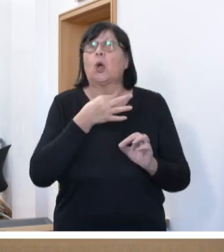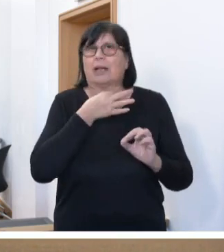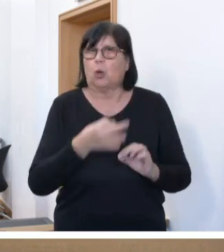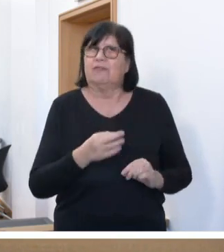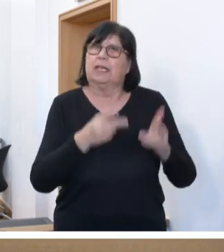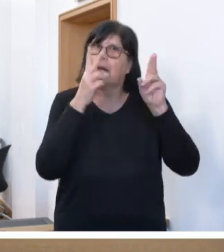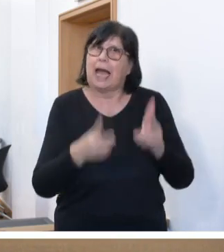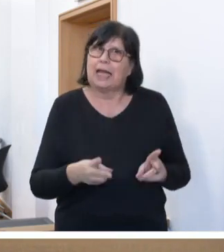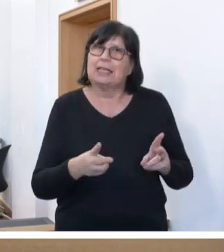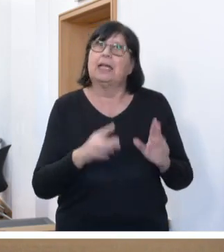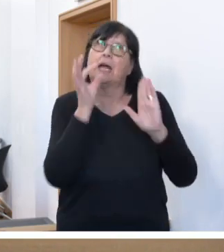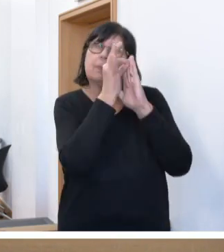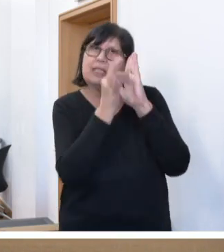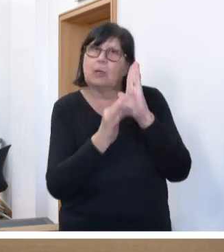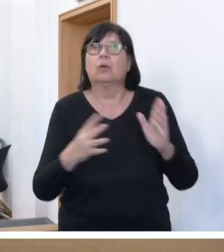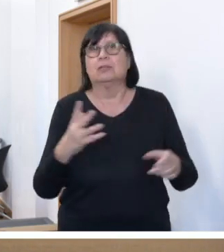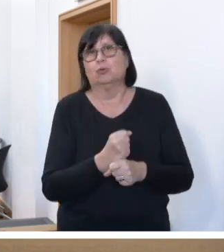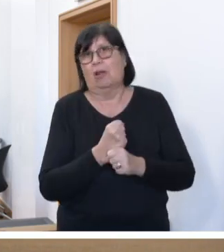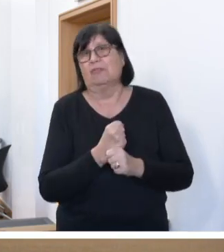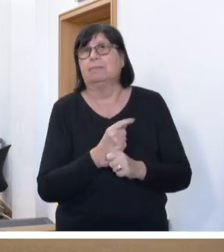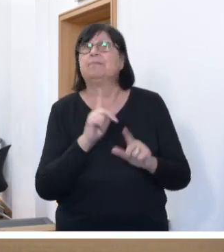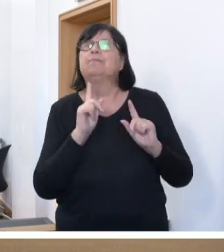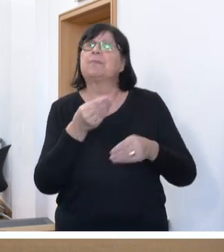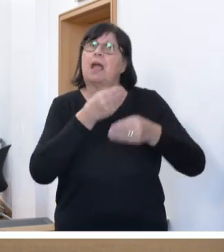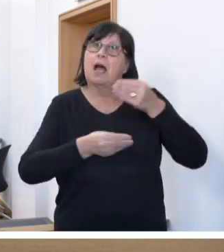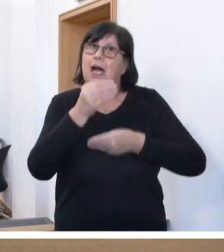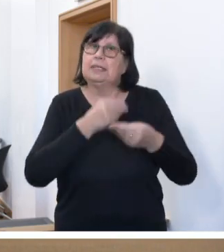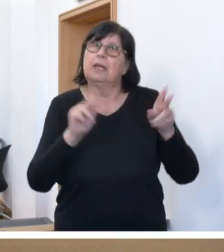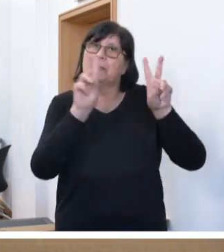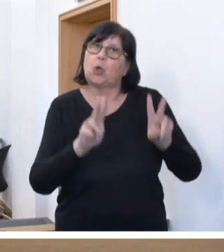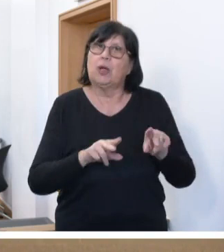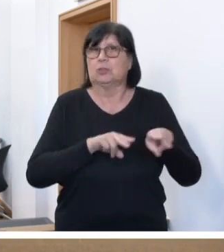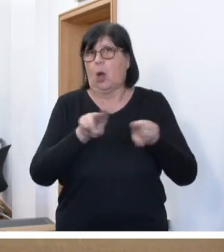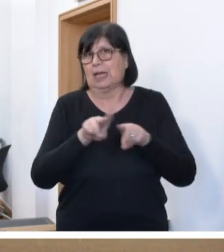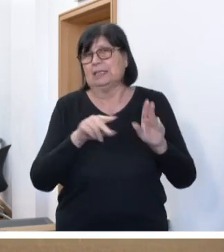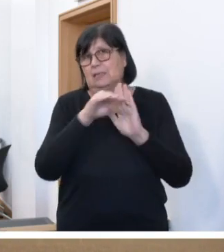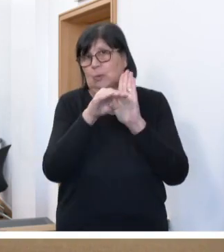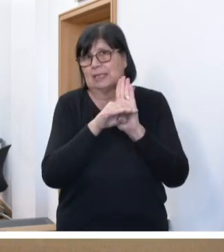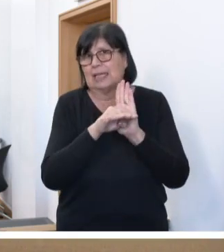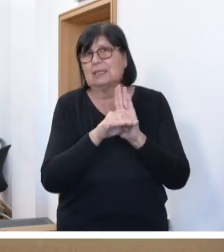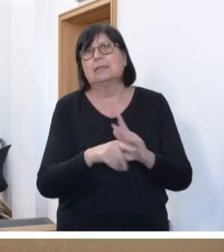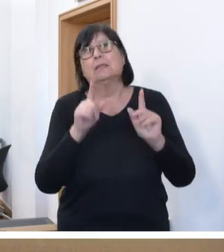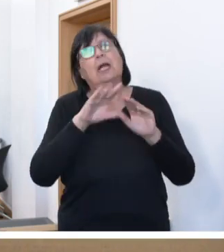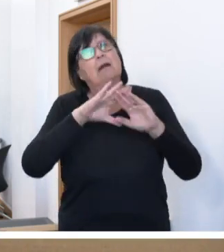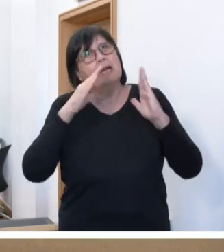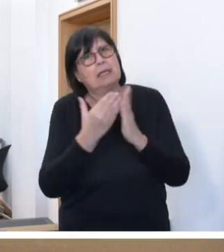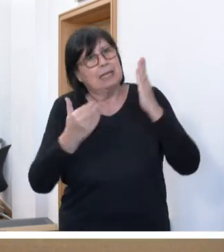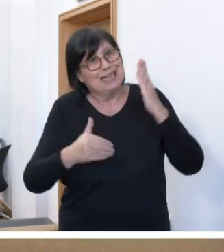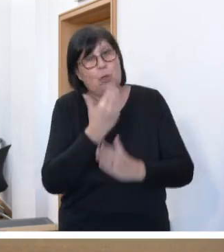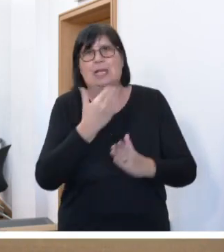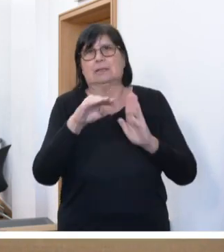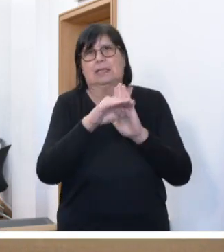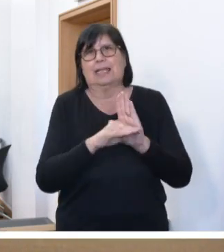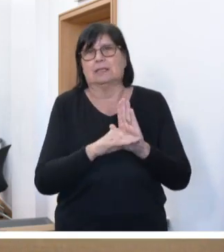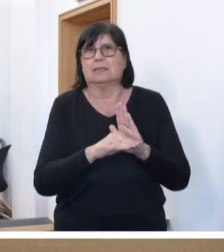rechtlichen Rahmenbedingungen zu schaffen. Es handelt sich beim Betreuungsorganisationsgesetz um ein gänzlich neues Gesetz,